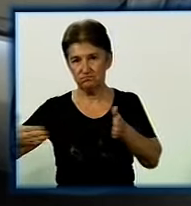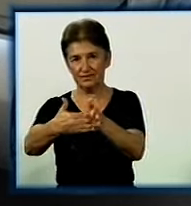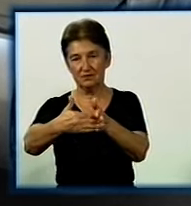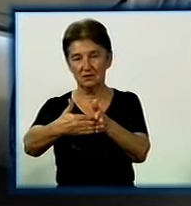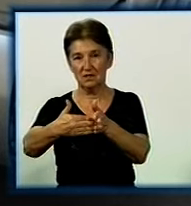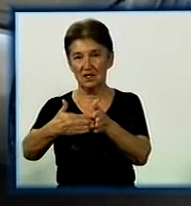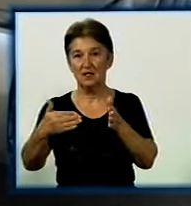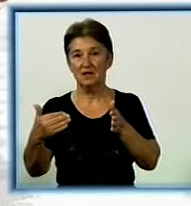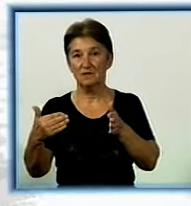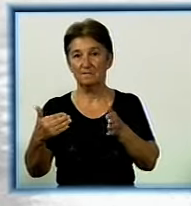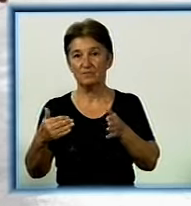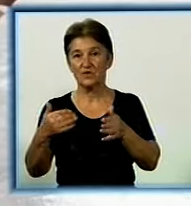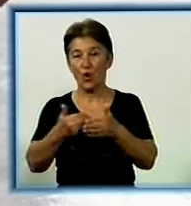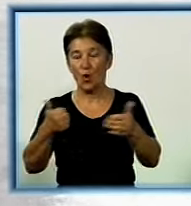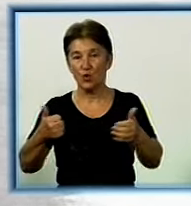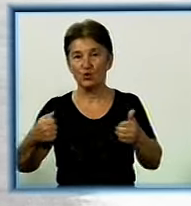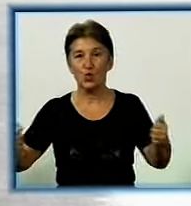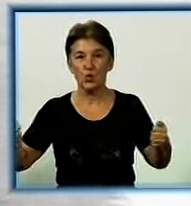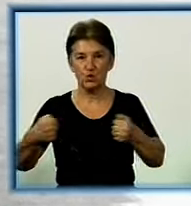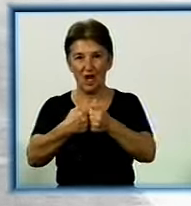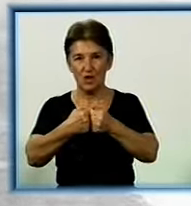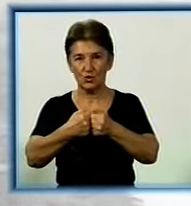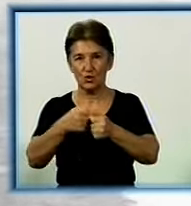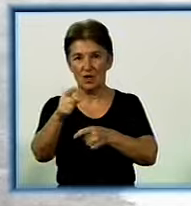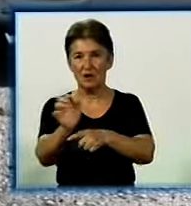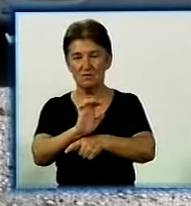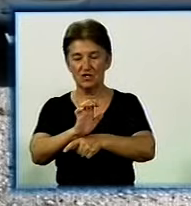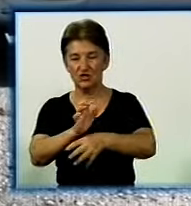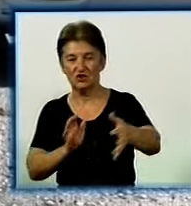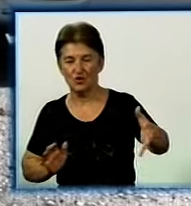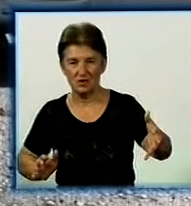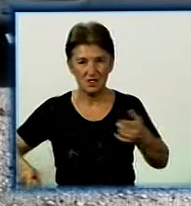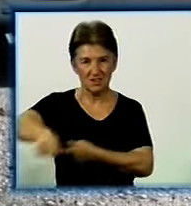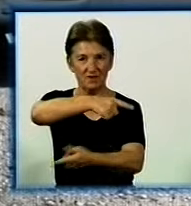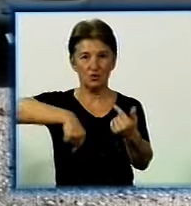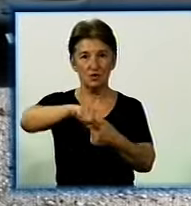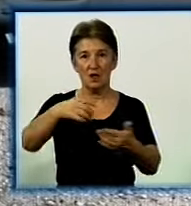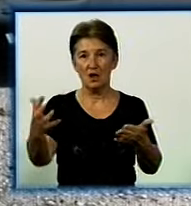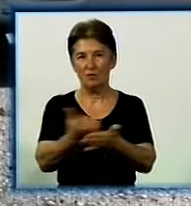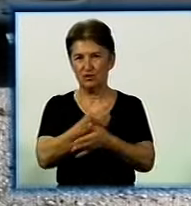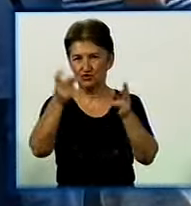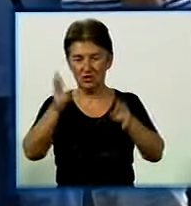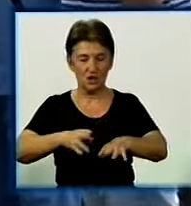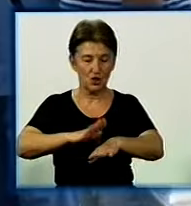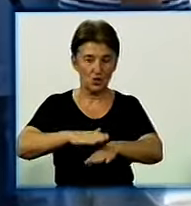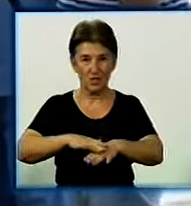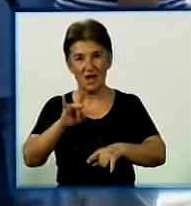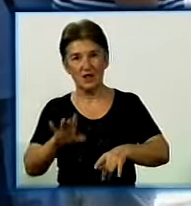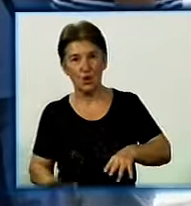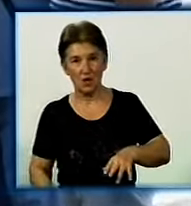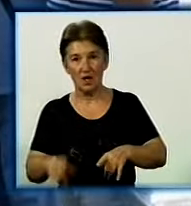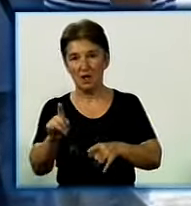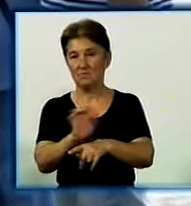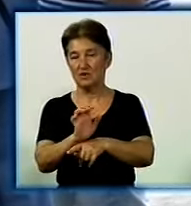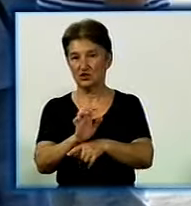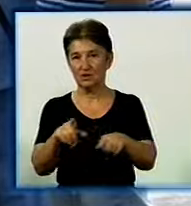сталося зіткнення. Від удару Тойоту розвернуло. Працівник ДСО отримав пошкодження голови та руки. Серйозно постраждав і автомобіль правоохоронців.